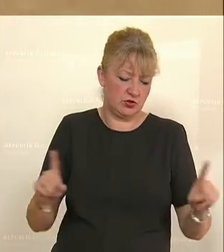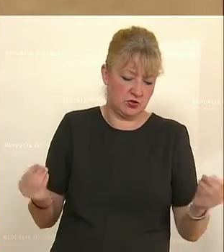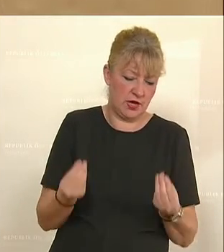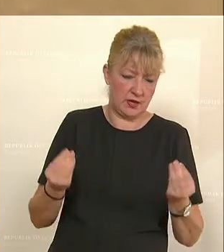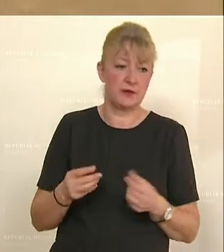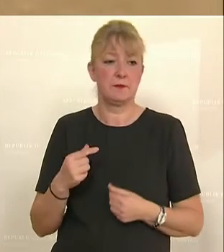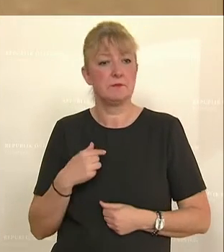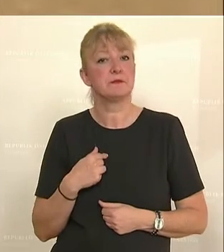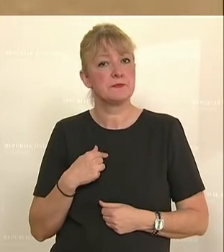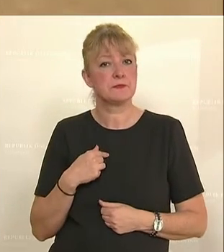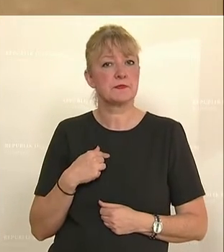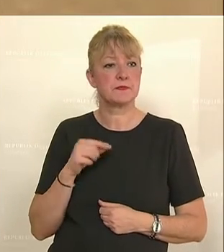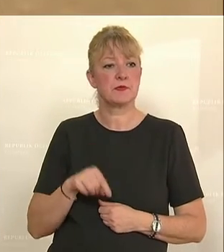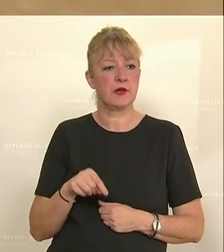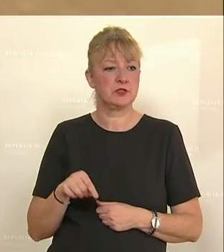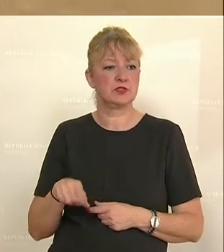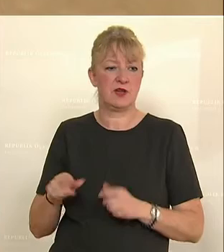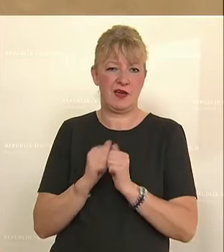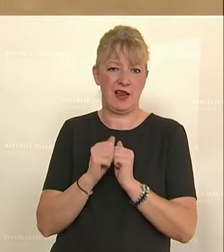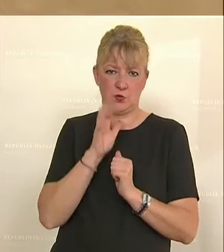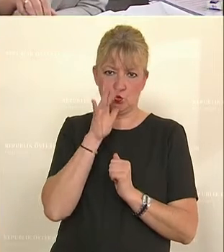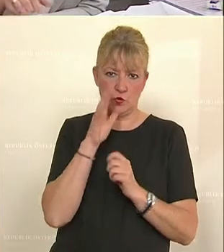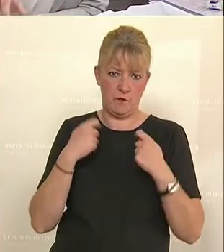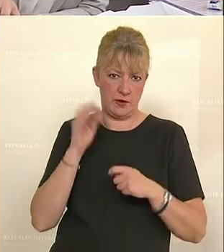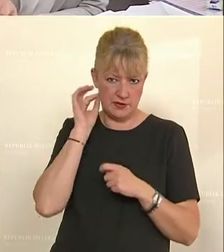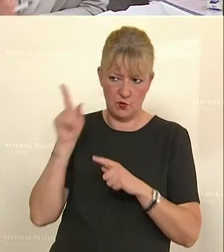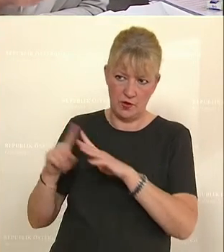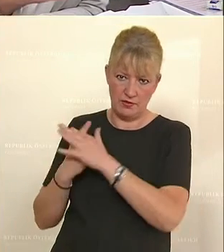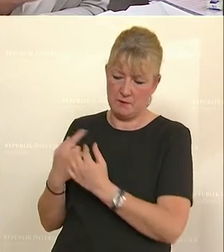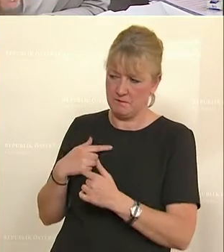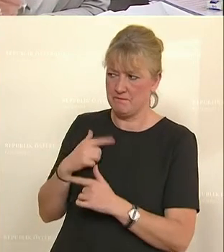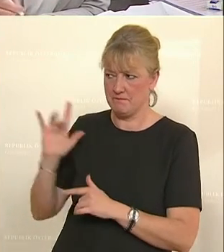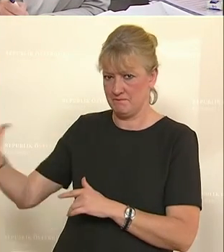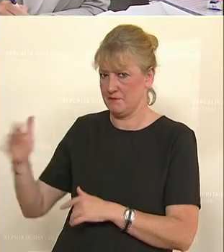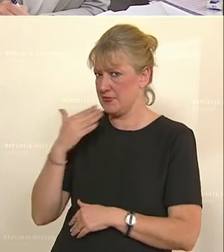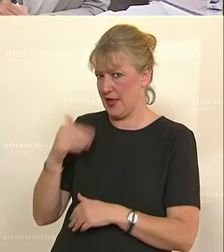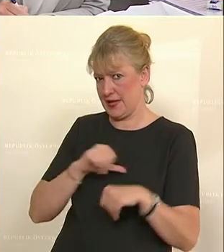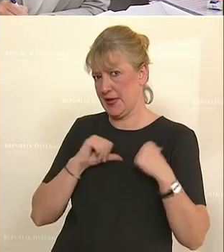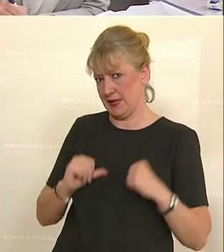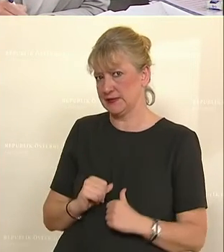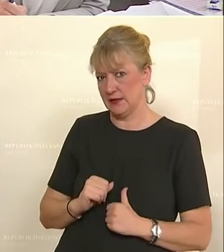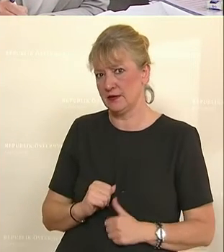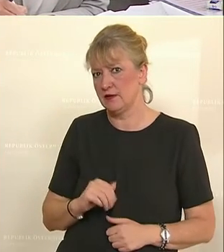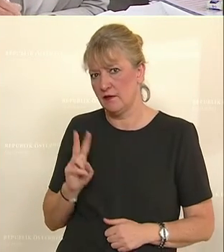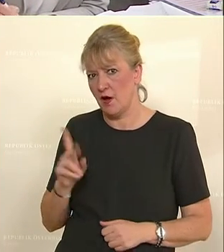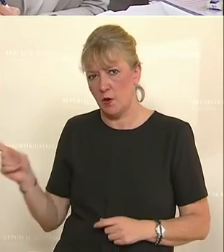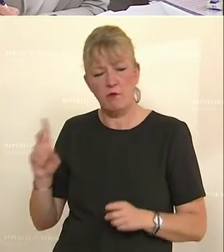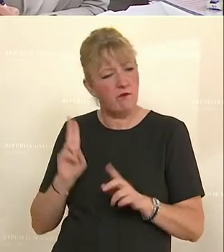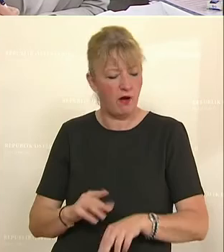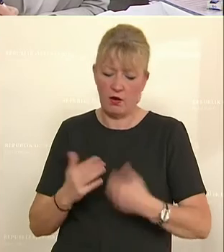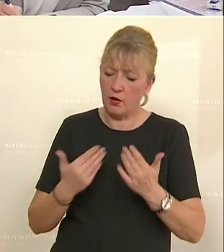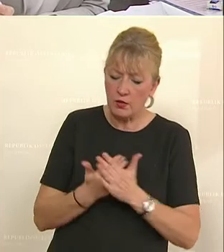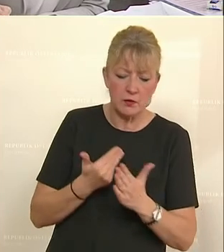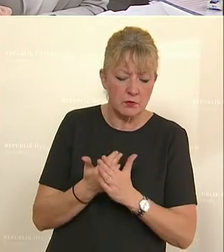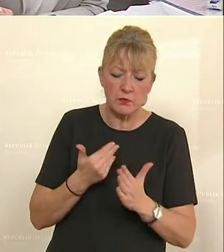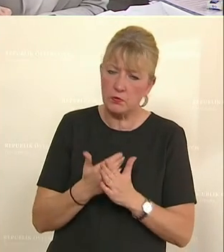Und ich darf mich an dieser Stelle bei der Frau Rechnungshof-Präsidentin und ihrem Team sehr herzlich bedanken für die wirklich zeitnahe Vorlage der